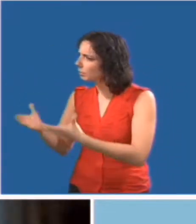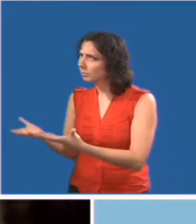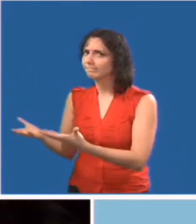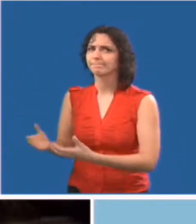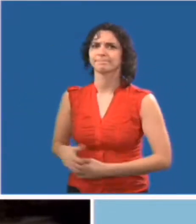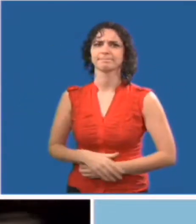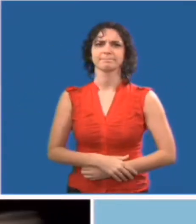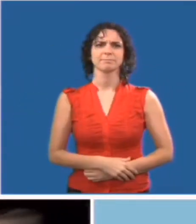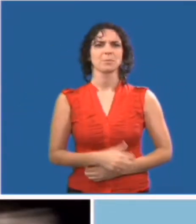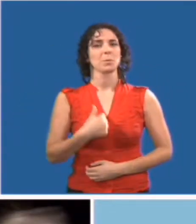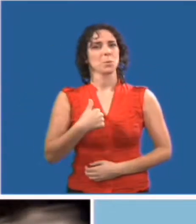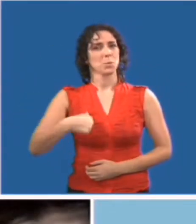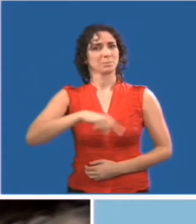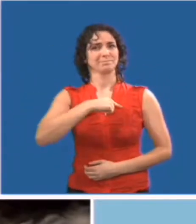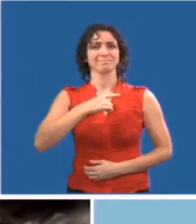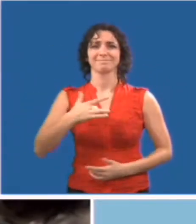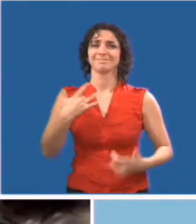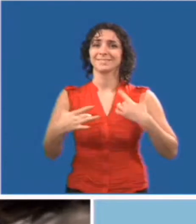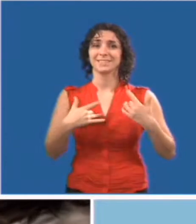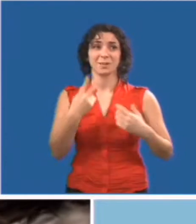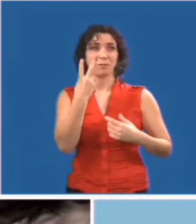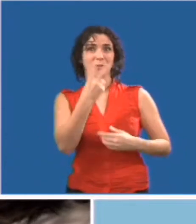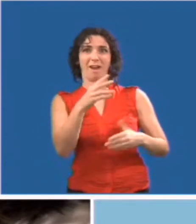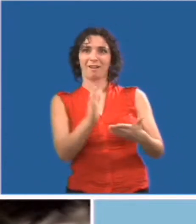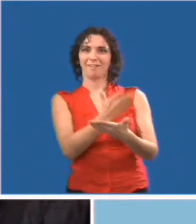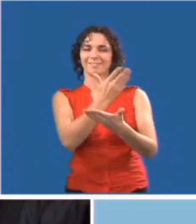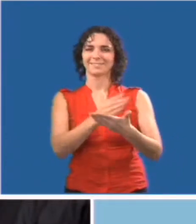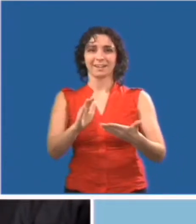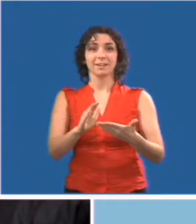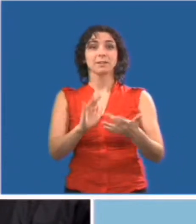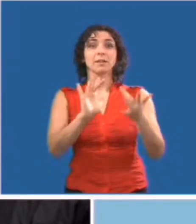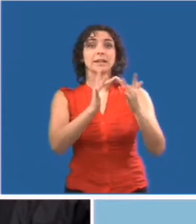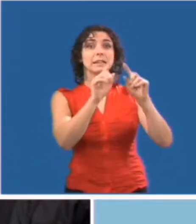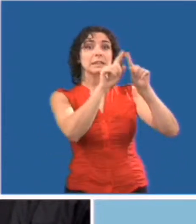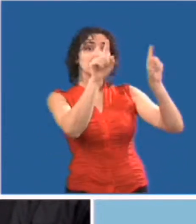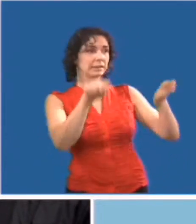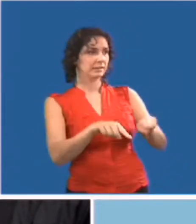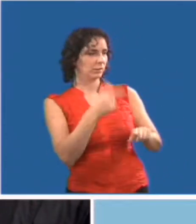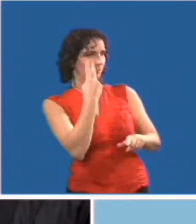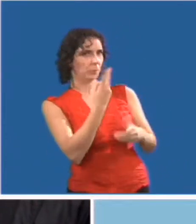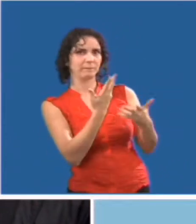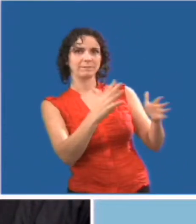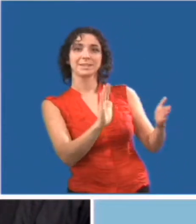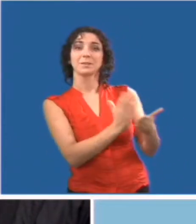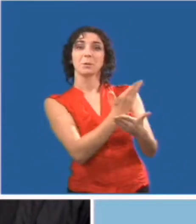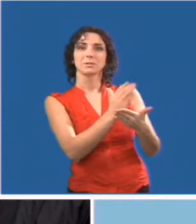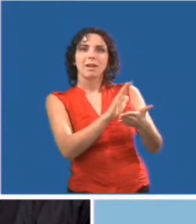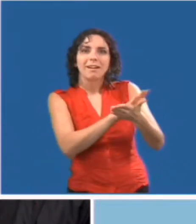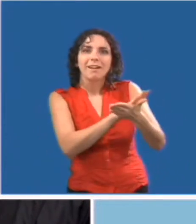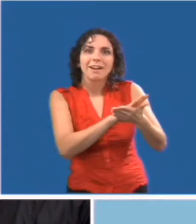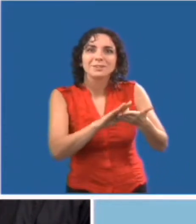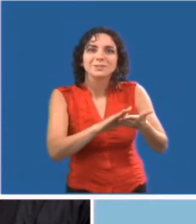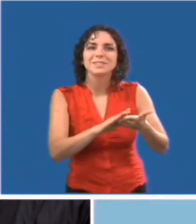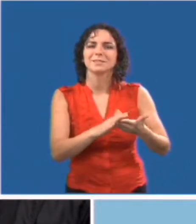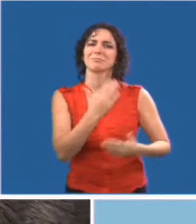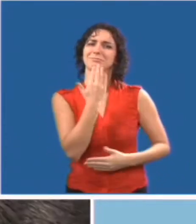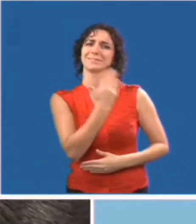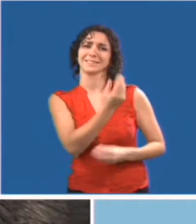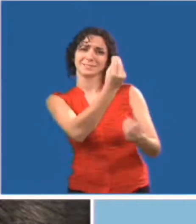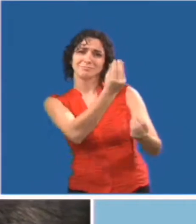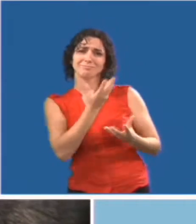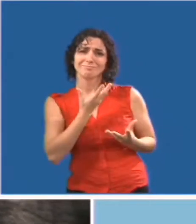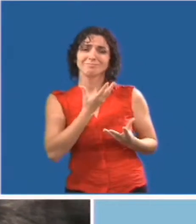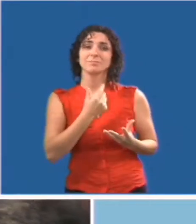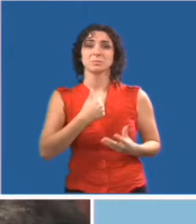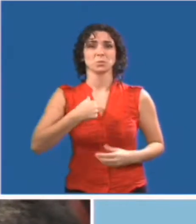Bonjour, bienvenue au concert. Puis-je vous aider? Oui, nous sommes tellement contents d'assister au concert. J'ai lu sur votre site web que le